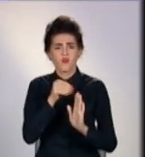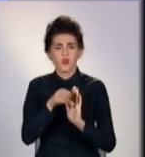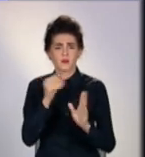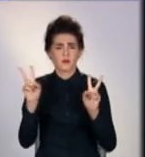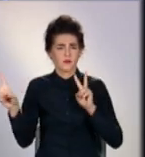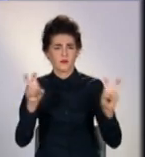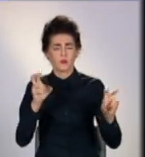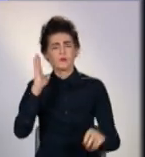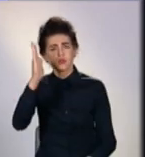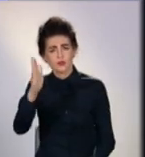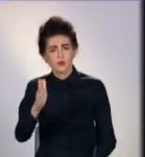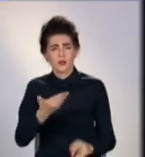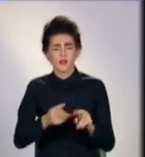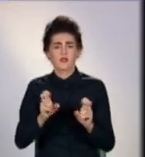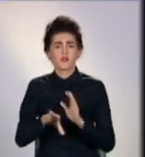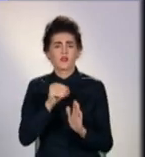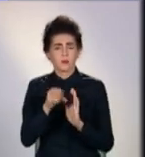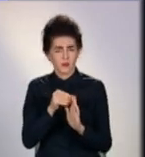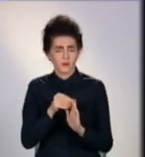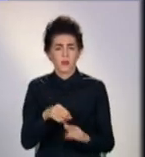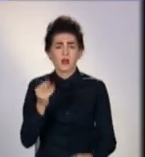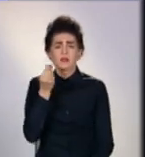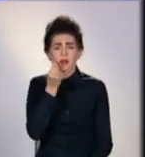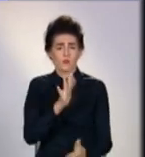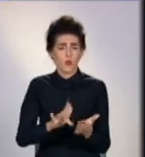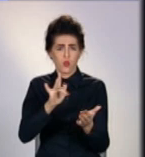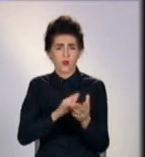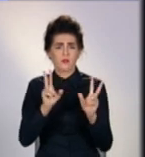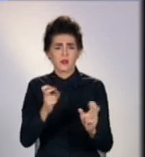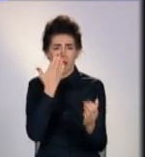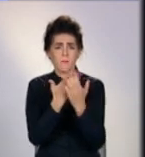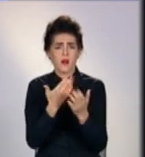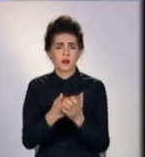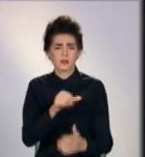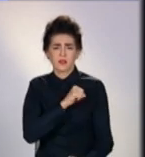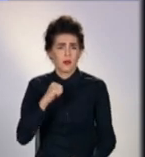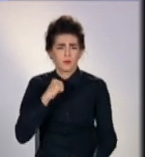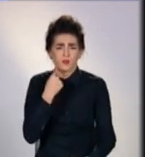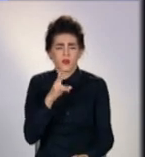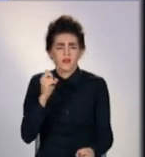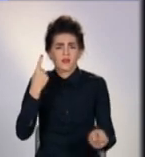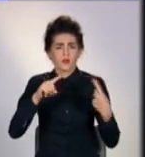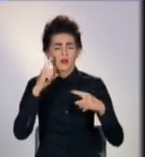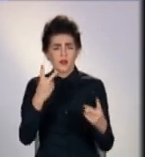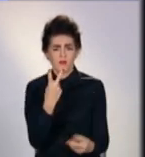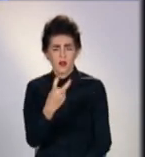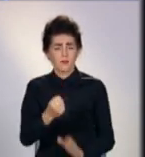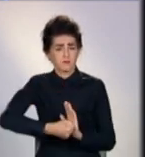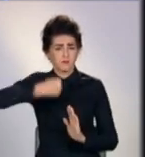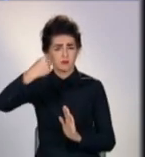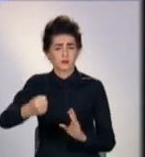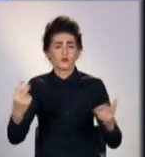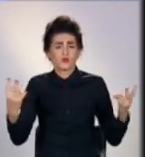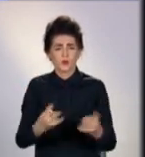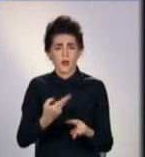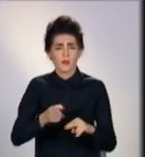будущего и о будущем в контексті выборов. Слов'янск – это просто вот иллюстрация лучше не придумаешь. Здесь два кандидата, Вадим Лях действующий,